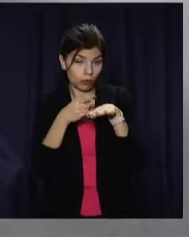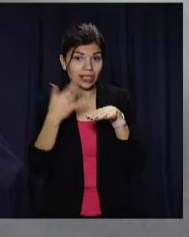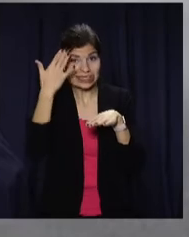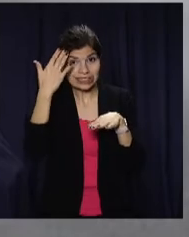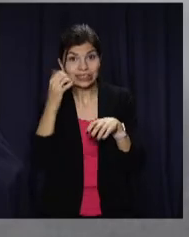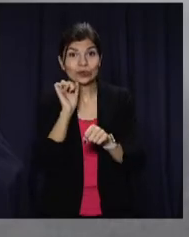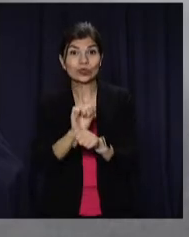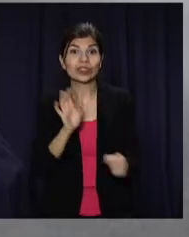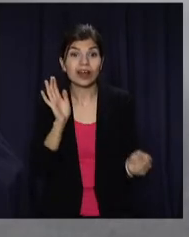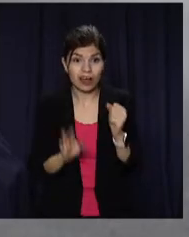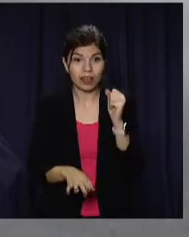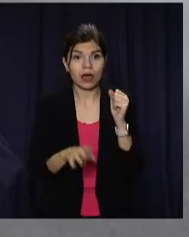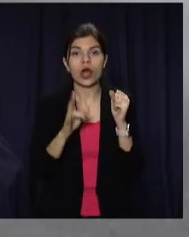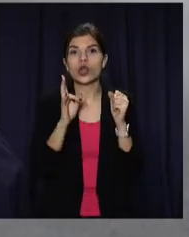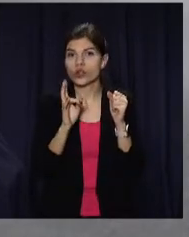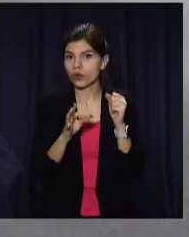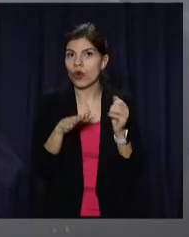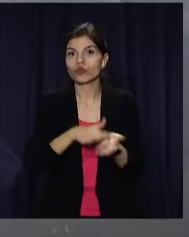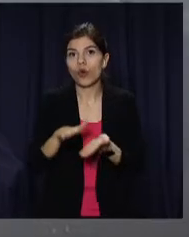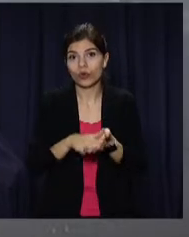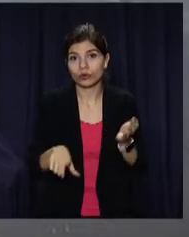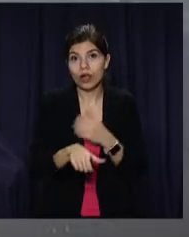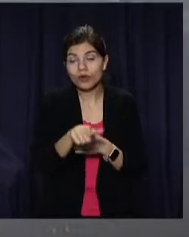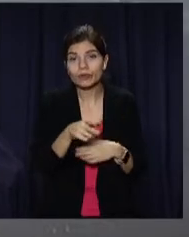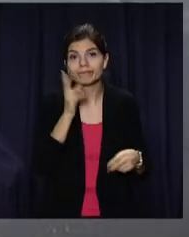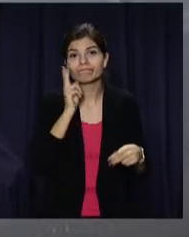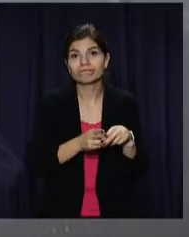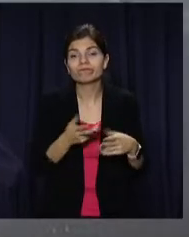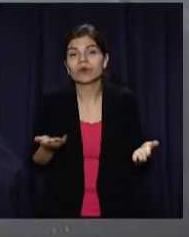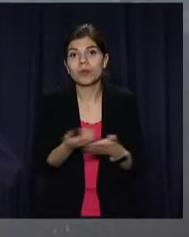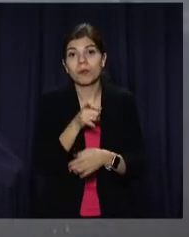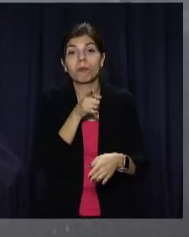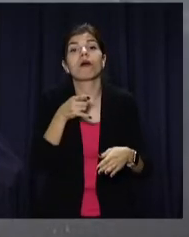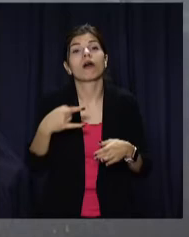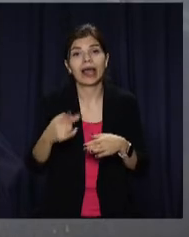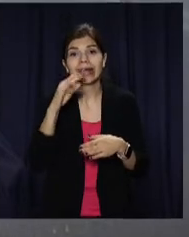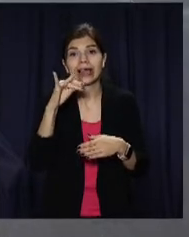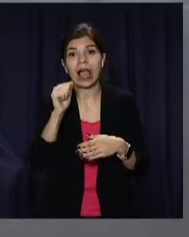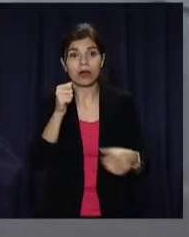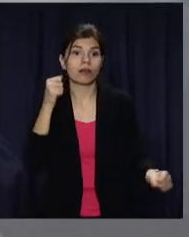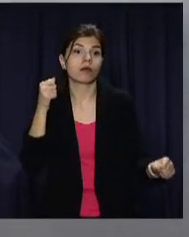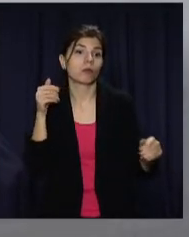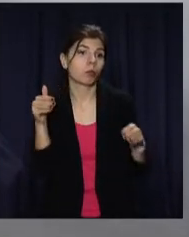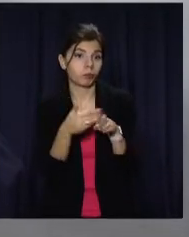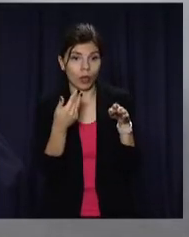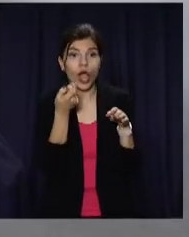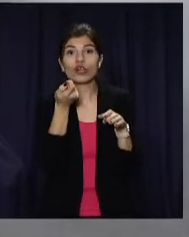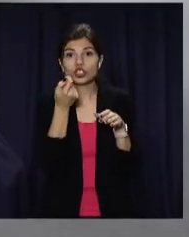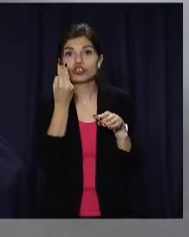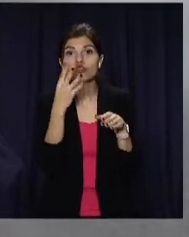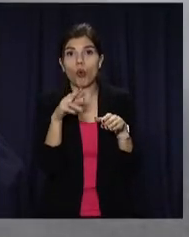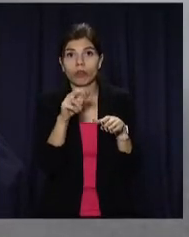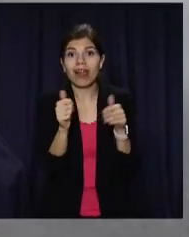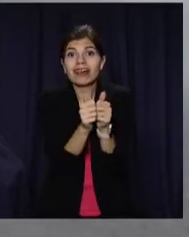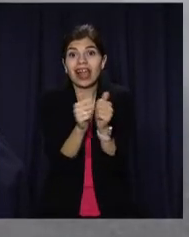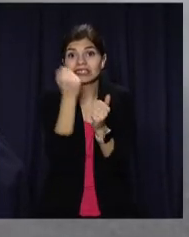намагався загальбувати, але плани скоригувала слизька дорога. Легковик занесло і він врізався в Кія, яку в свою чергу відкинуло на шкоду, що